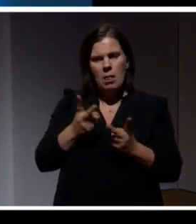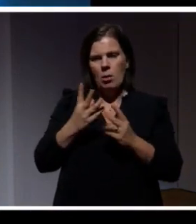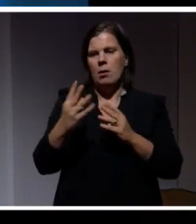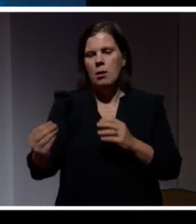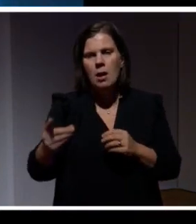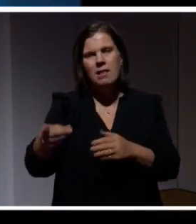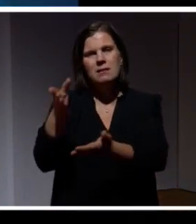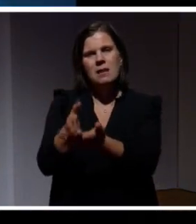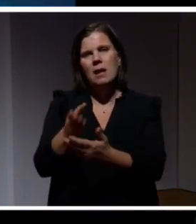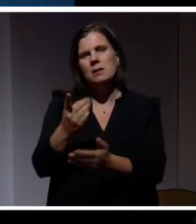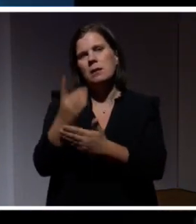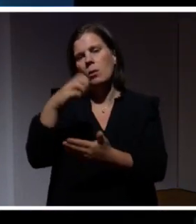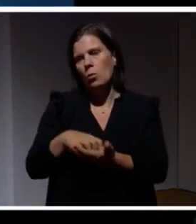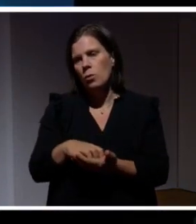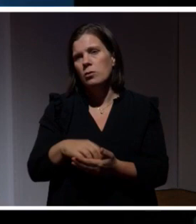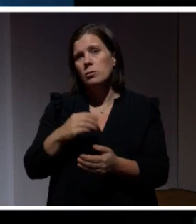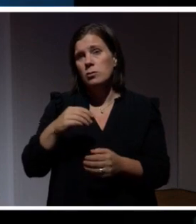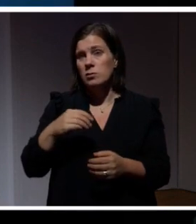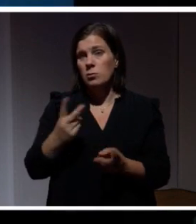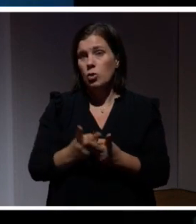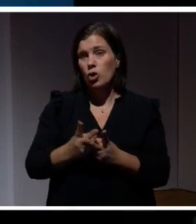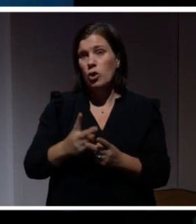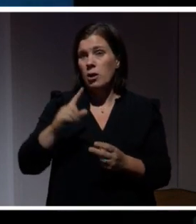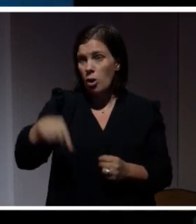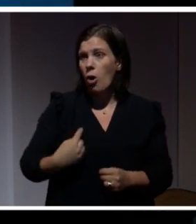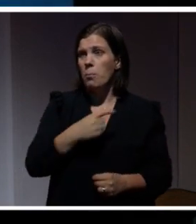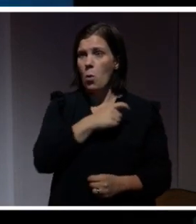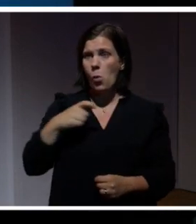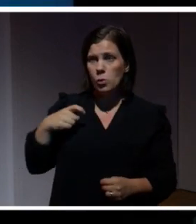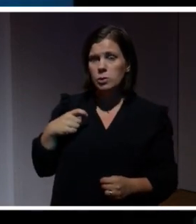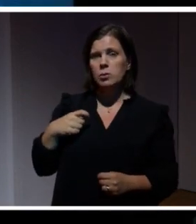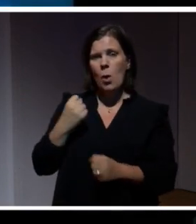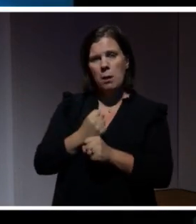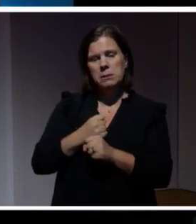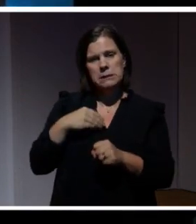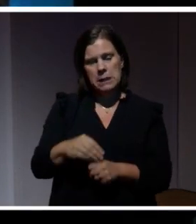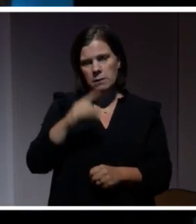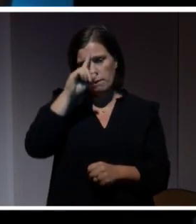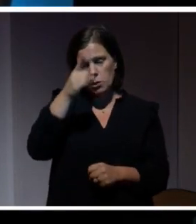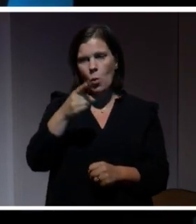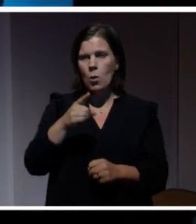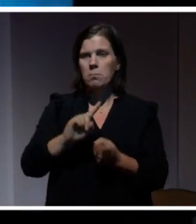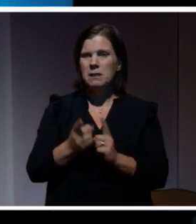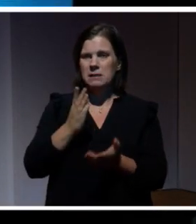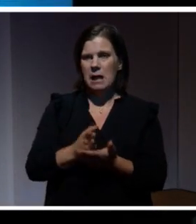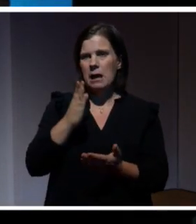det här ställer ytterligare krav på fantasi och faktiskt arbetsinsatser för att förstå att det är på det här viset.